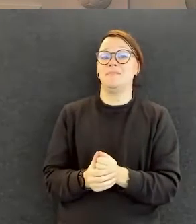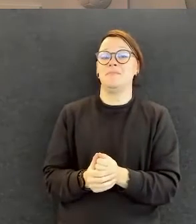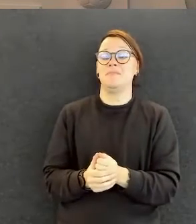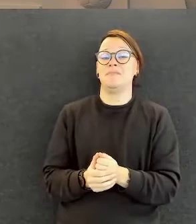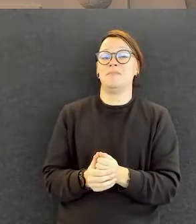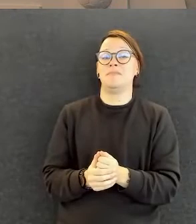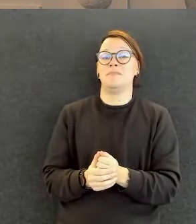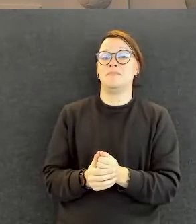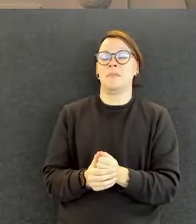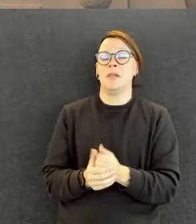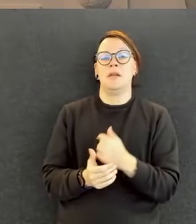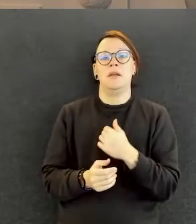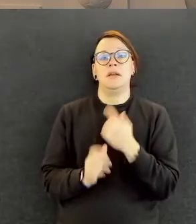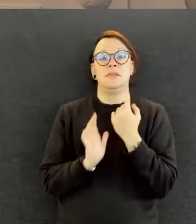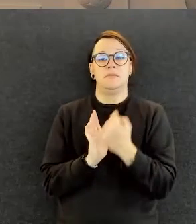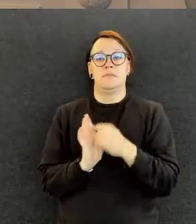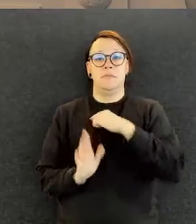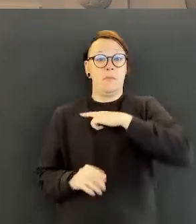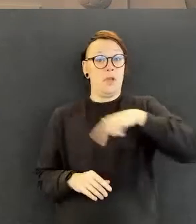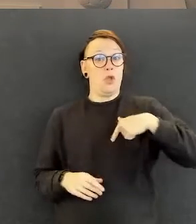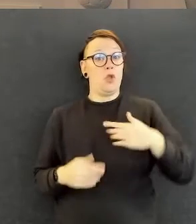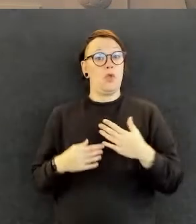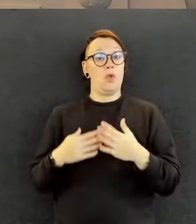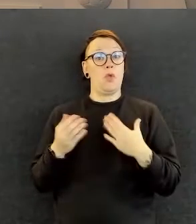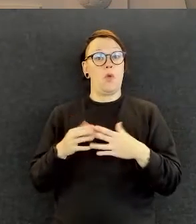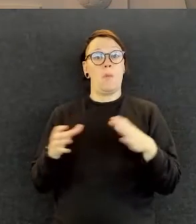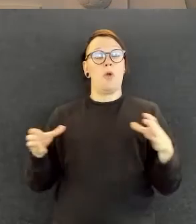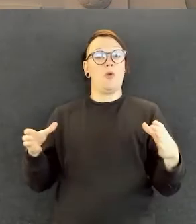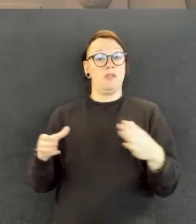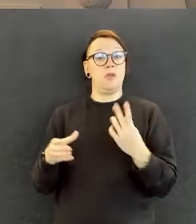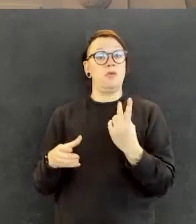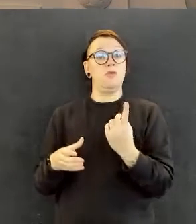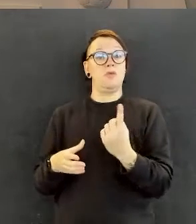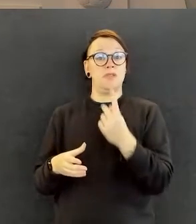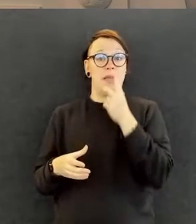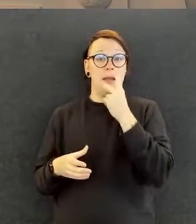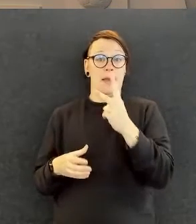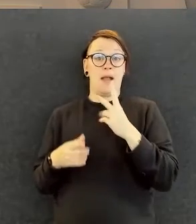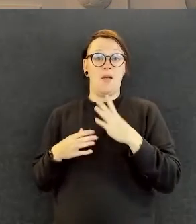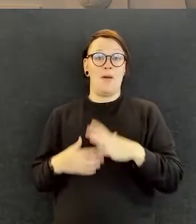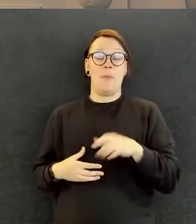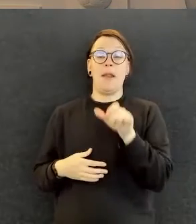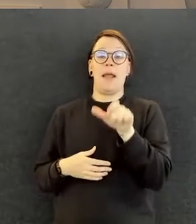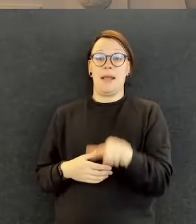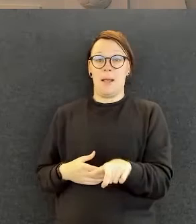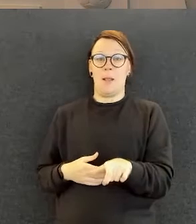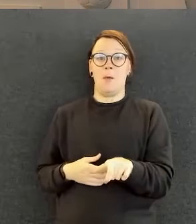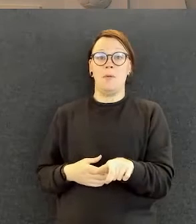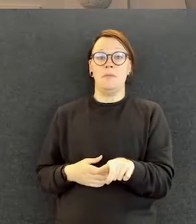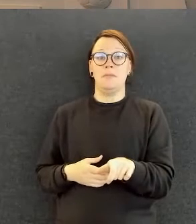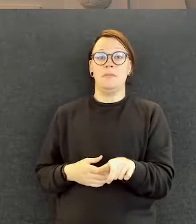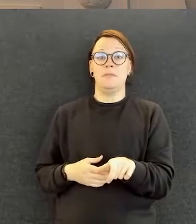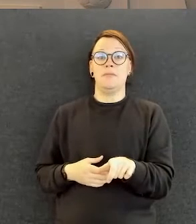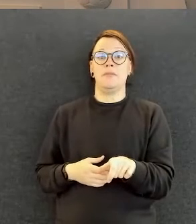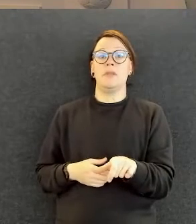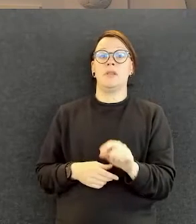tuossa, että meillä on se näkövammainen henkilö, jolla me käytetään yhden kerran tutustumassa. Aivan mahdottoman hieno on